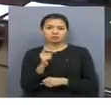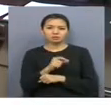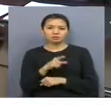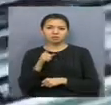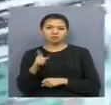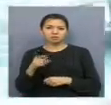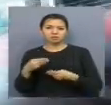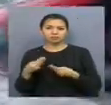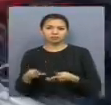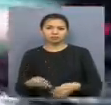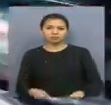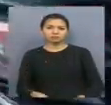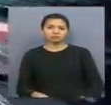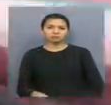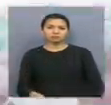жерде берілді.